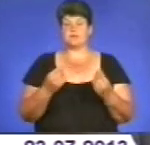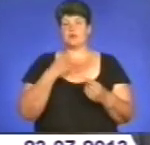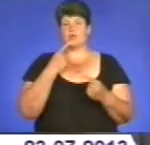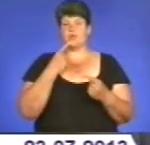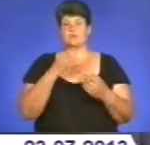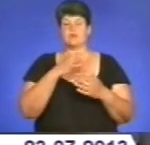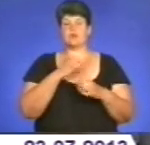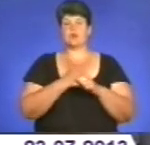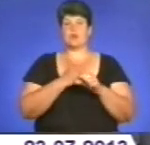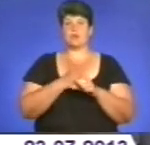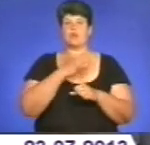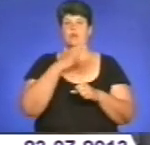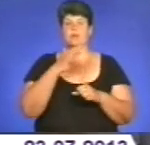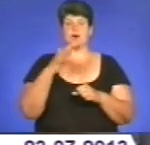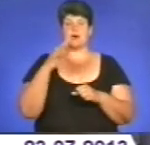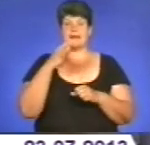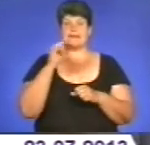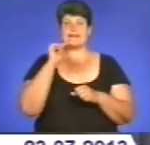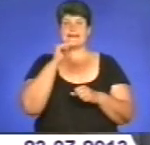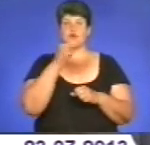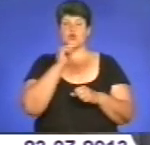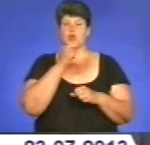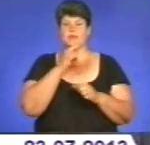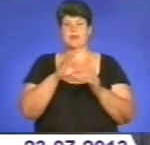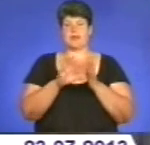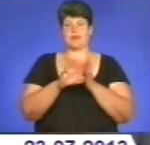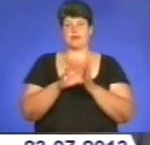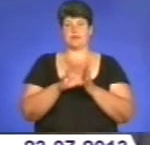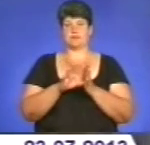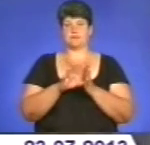робимо багато стосовно економії енергоносіїв.